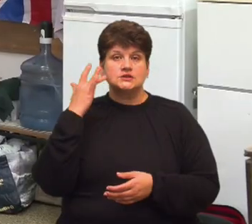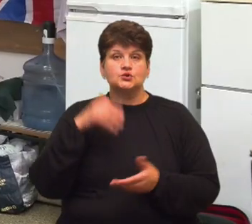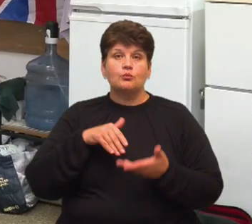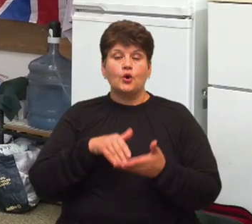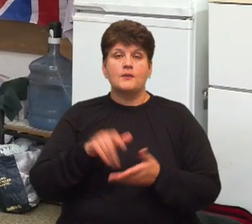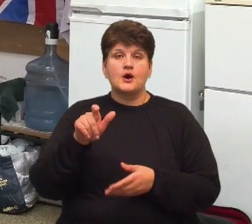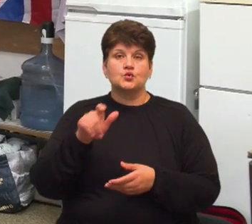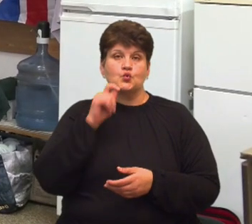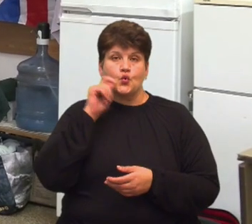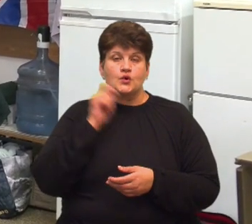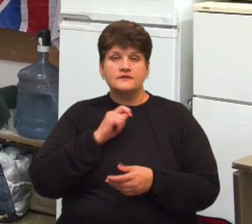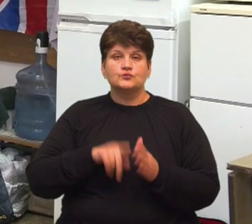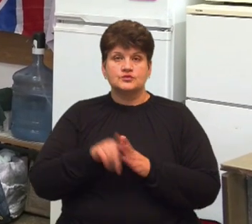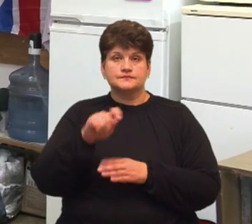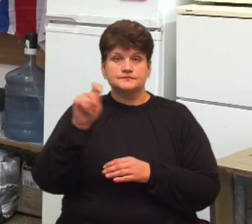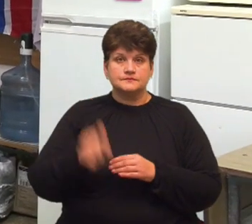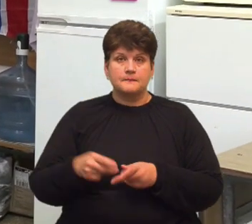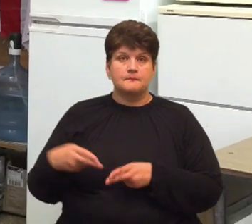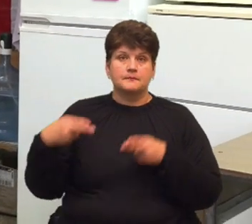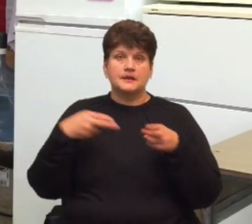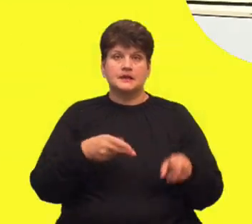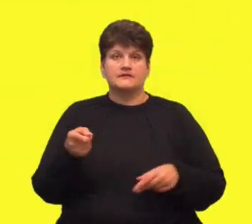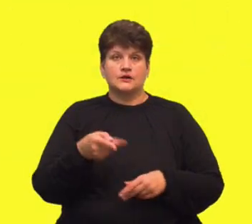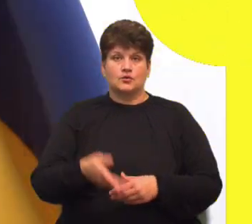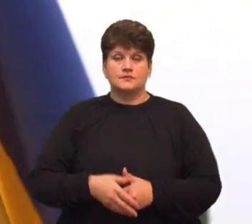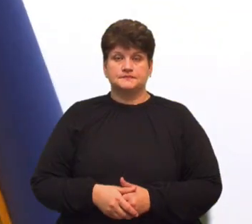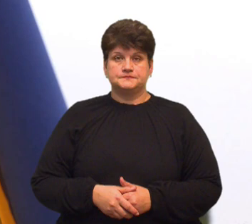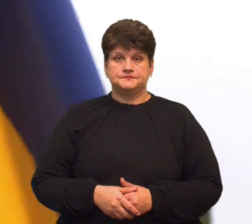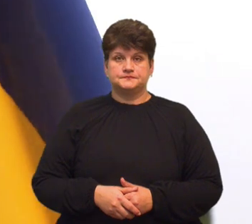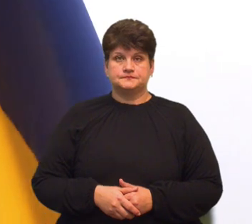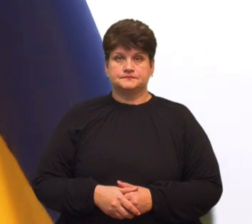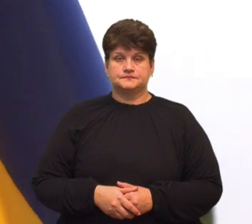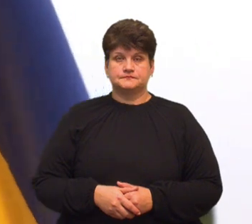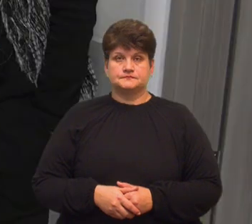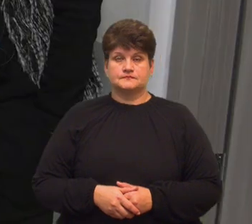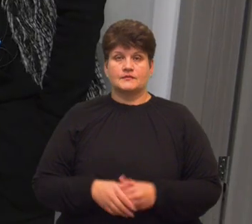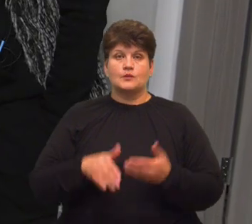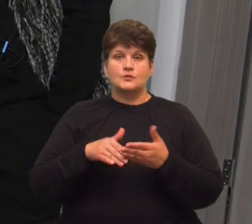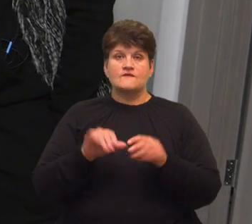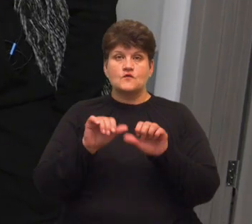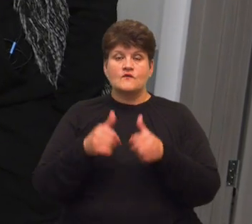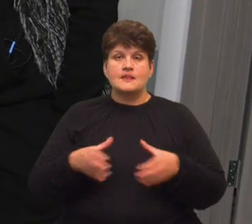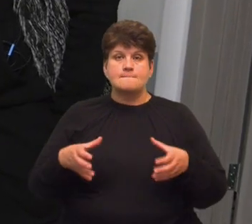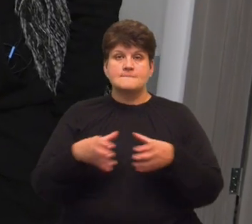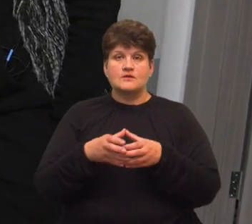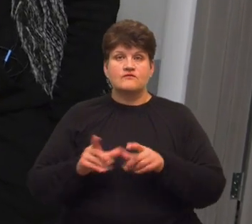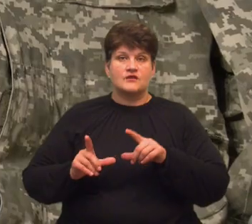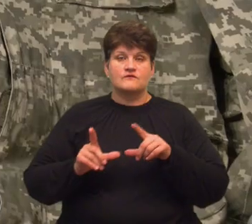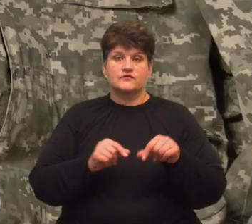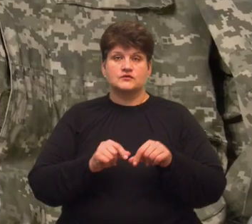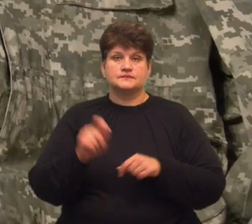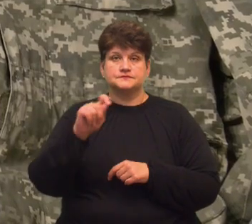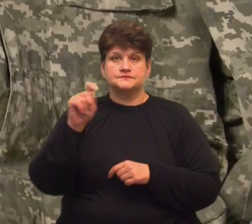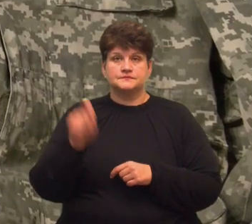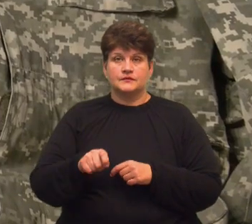початку повномасштабного вторгнення, приїхали до Тернополя. Допоміг сформувати батальйон і вирушив з ним на передову.